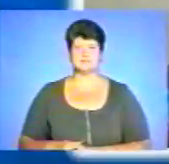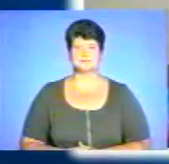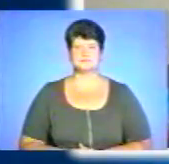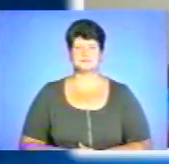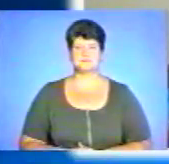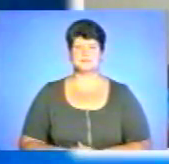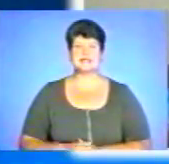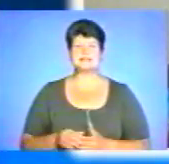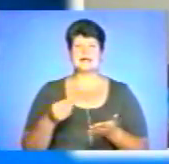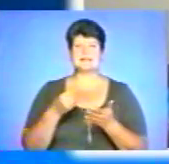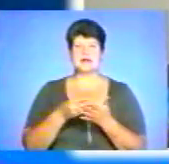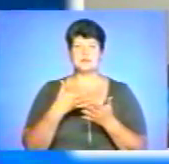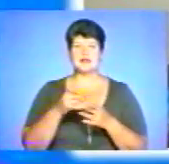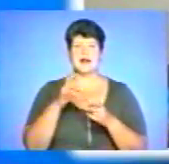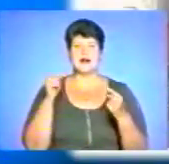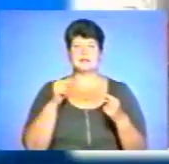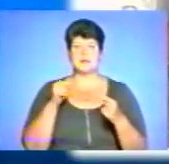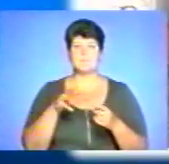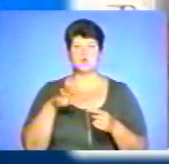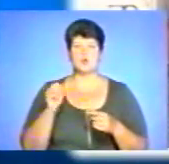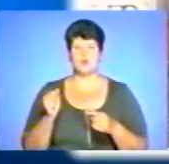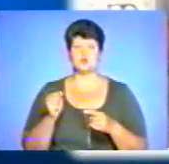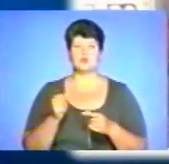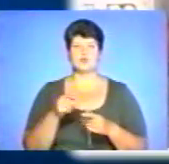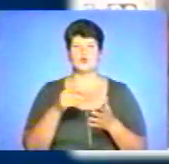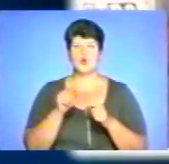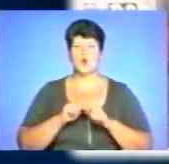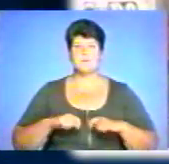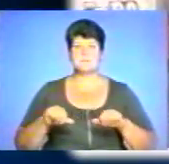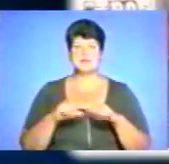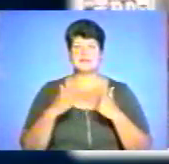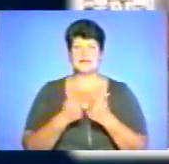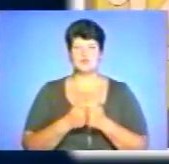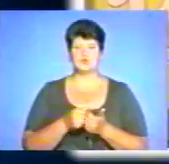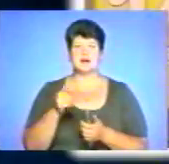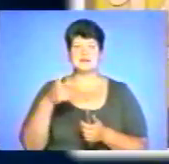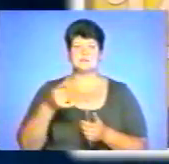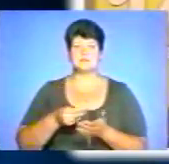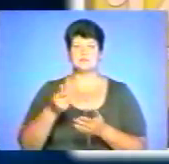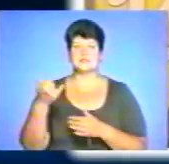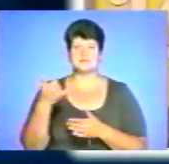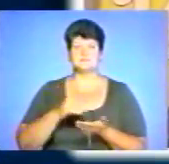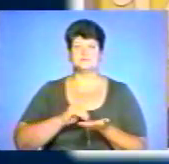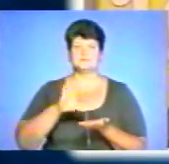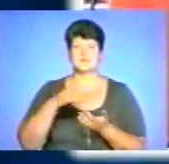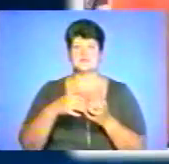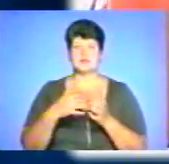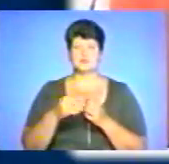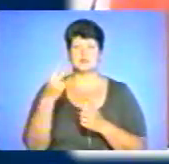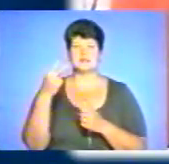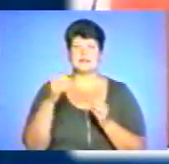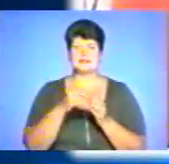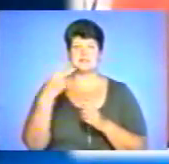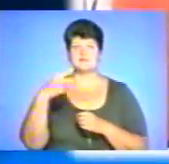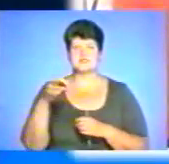За даними Антимонопольного комітету, великі мережі АЗС підвищили роздрібні ціни на бензин усіх марок в середньому на 10